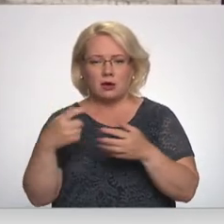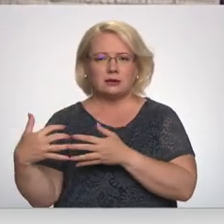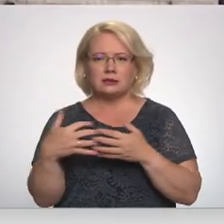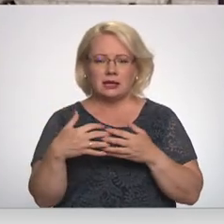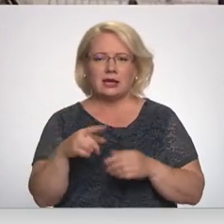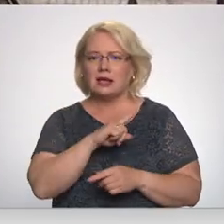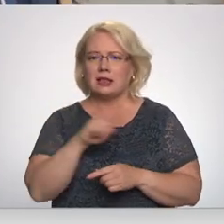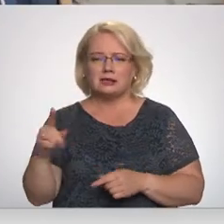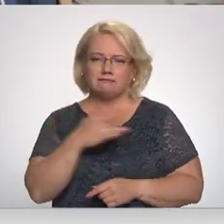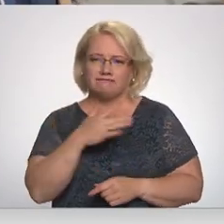atgūs visu savu zemi. vietējumu. Paldies!